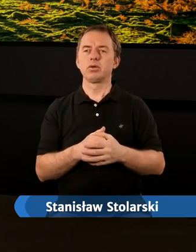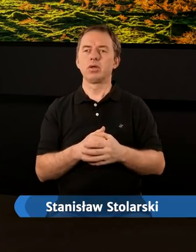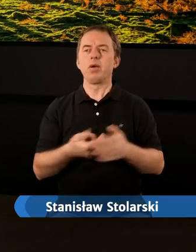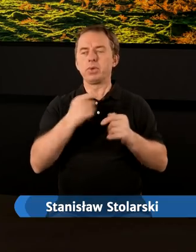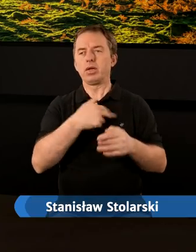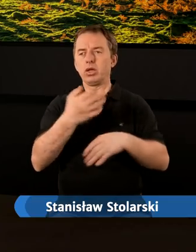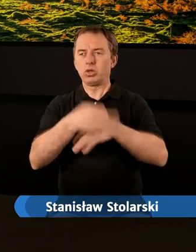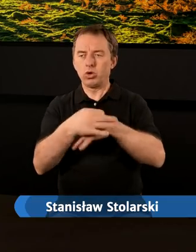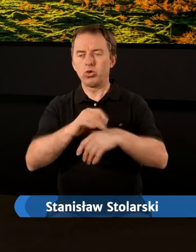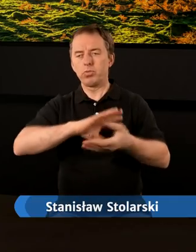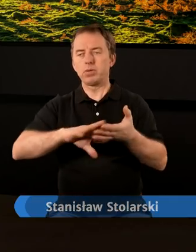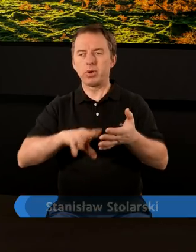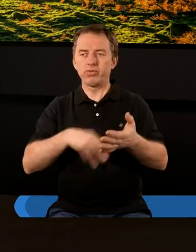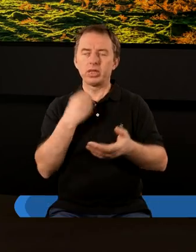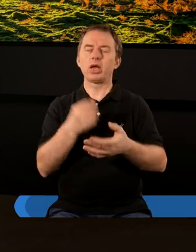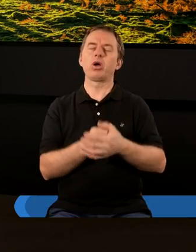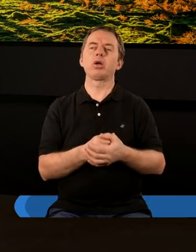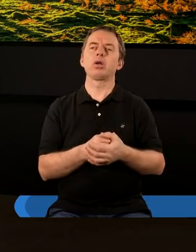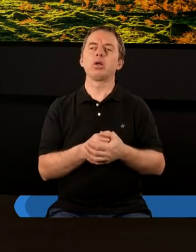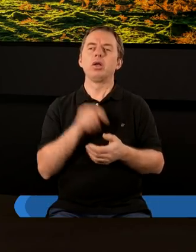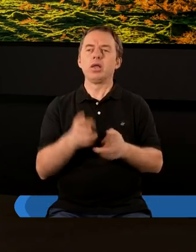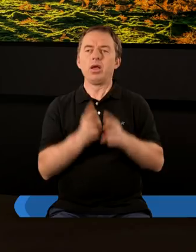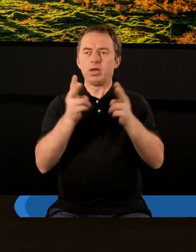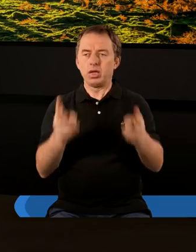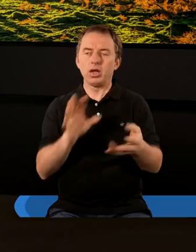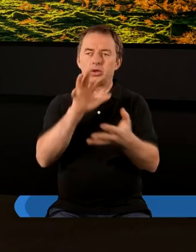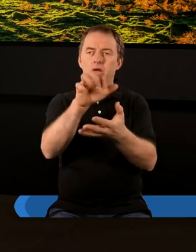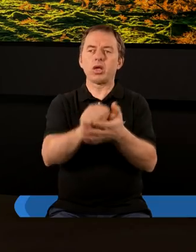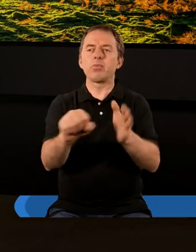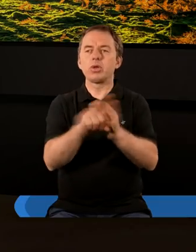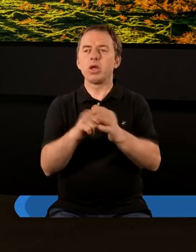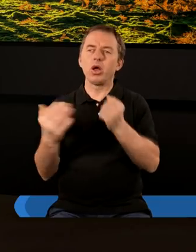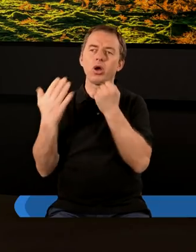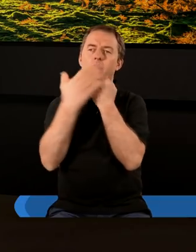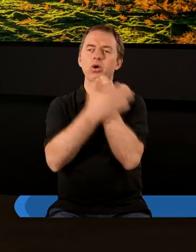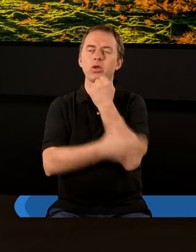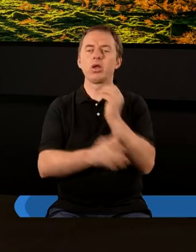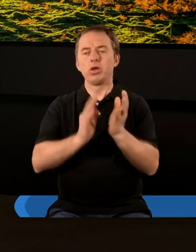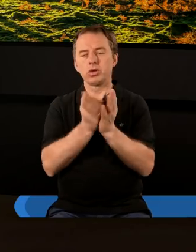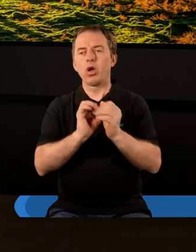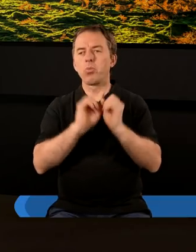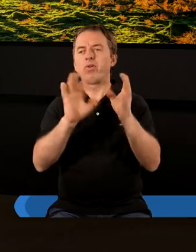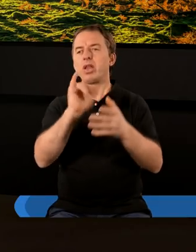Przed nami studium Pisma Świętego. W tym sezonie sięgamy do ostatniej księgi Słowa Bożego, jaką jest Księga